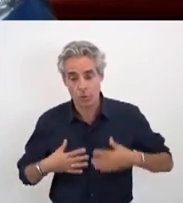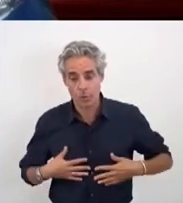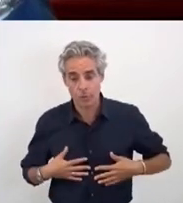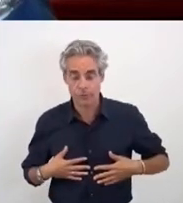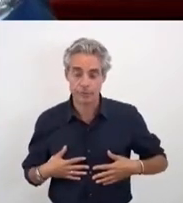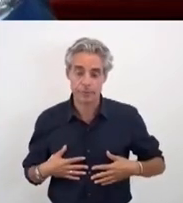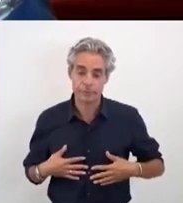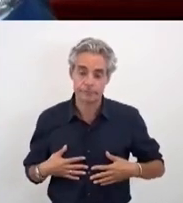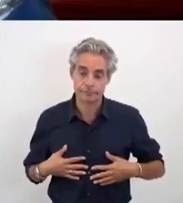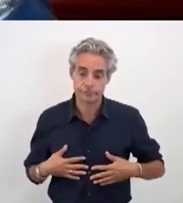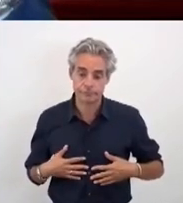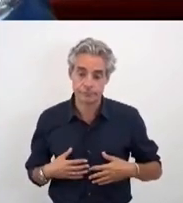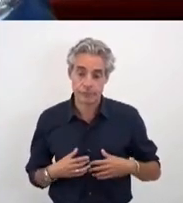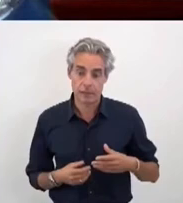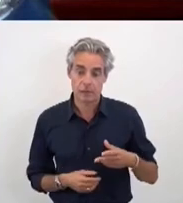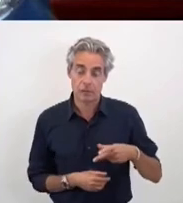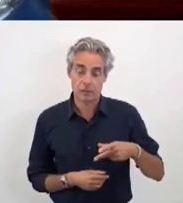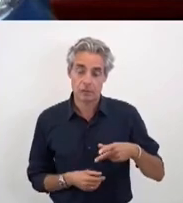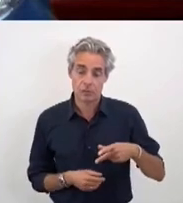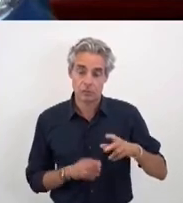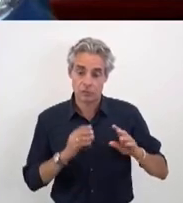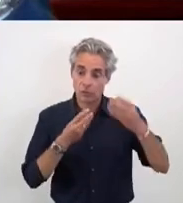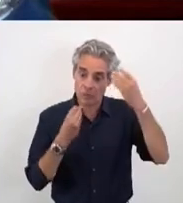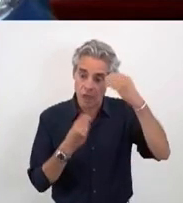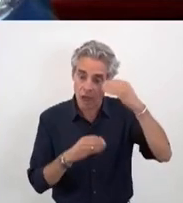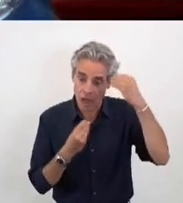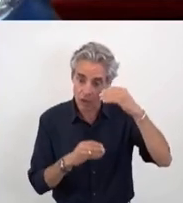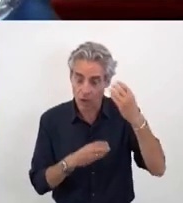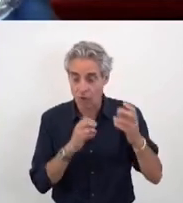de prédélinquance ou de délinquance.